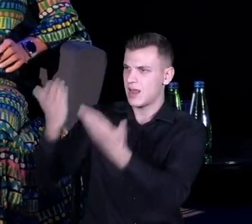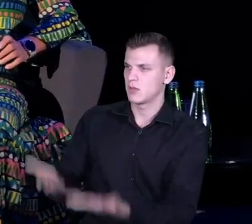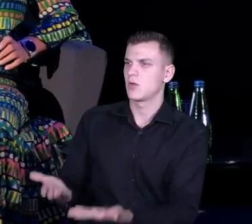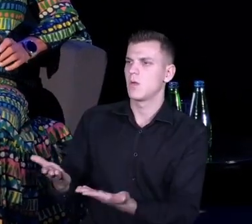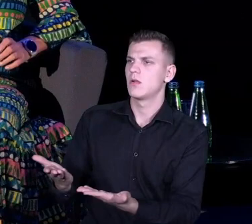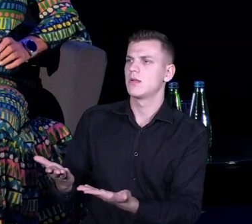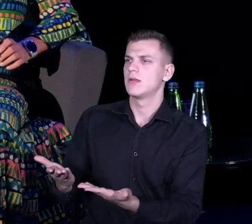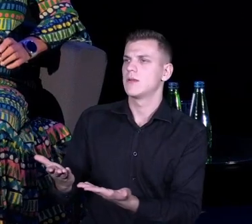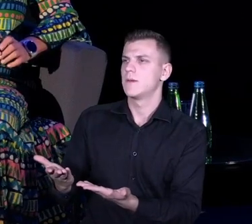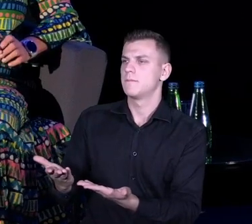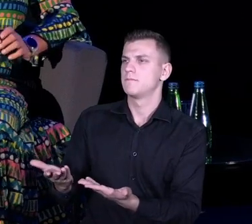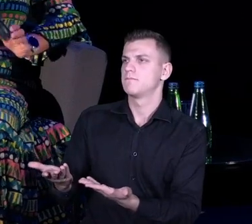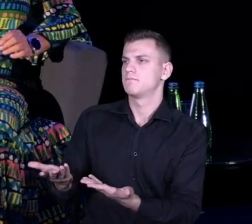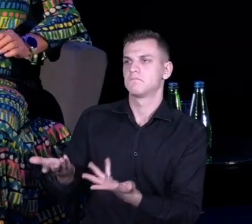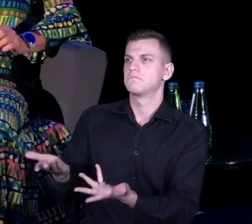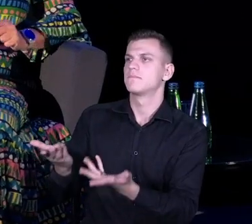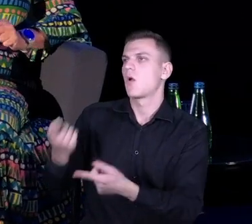ze swojej perspektywy.